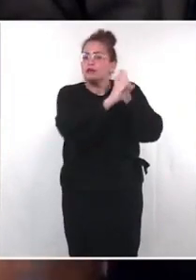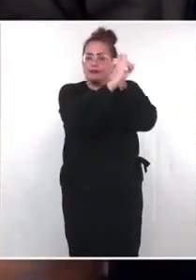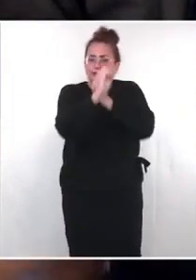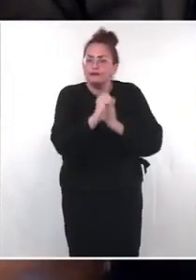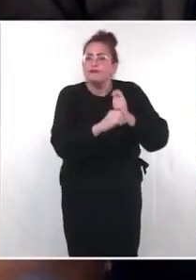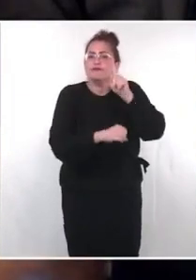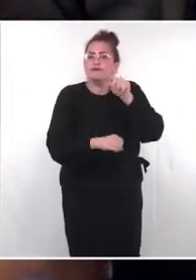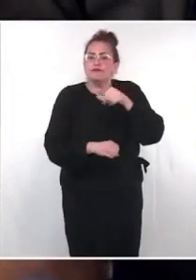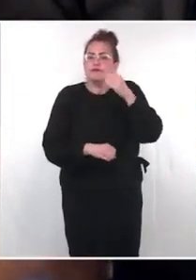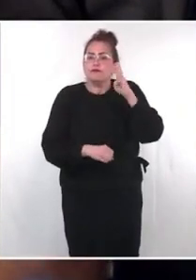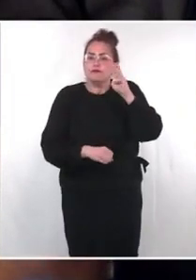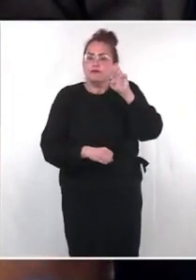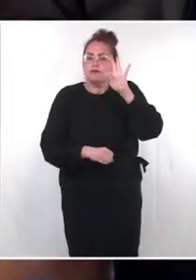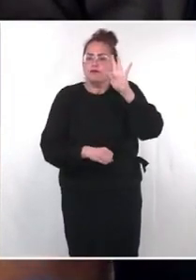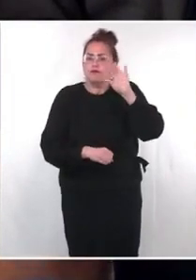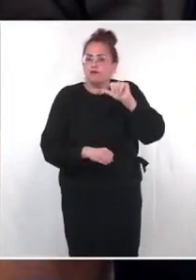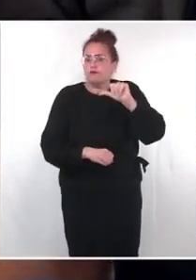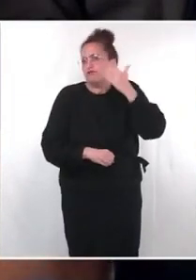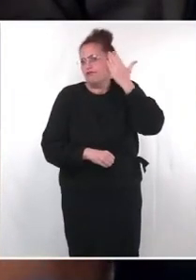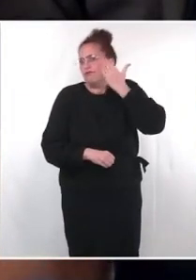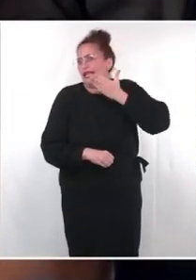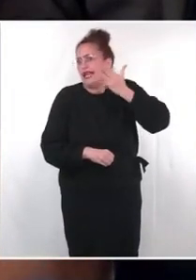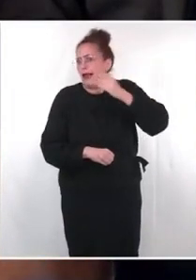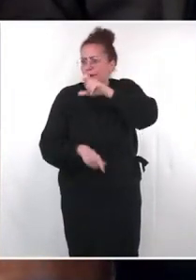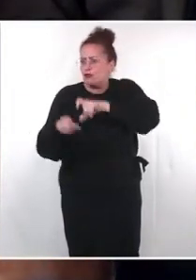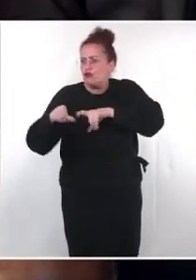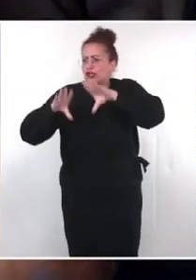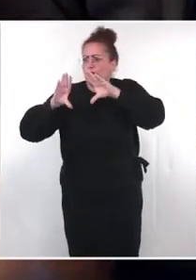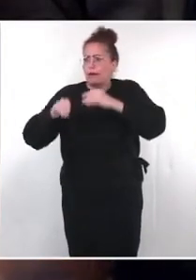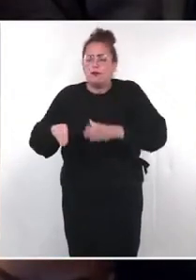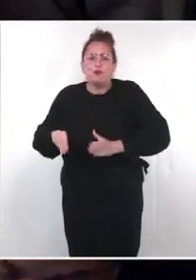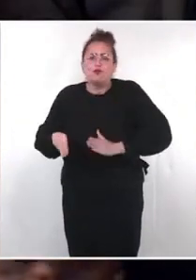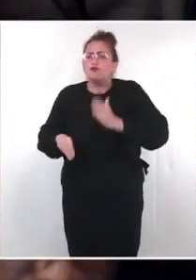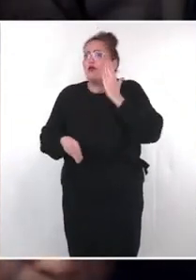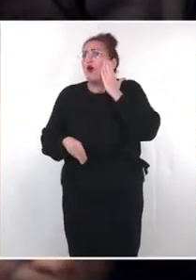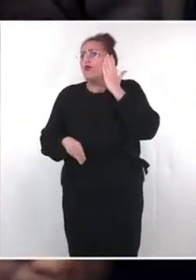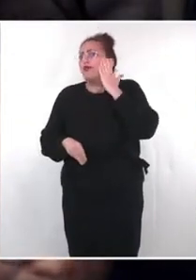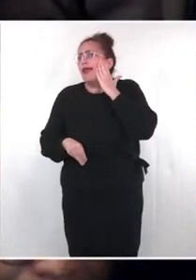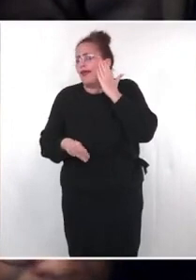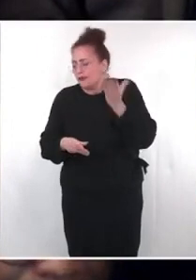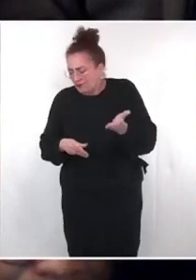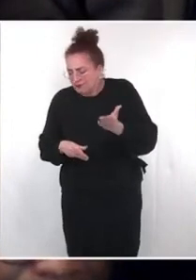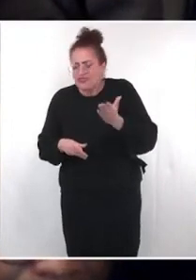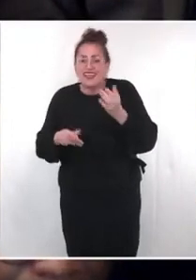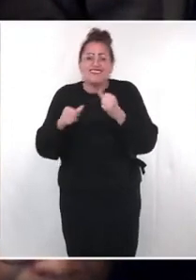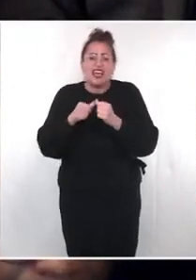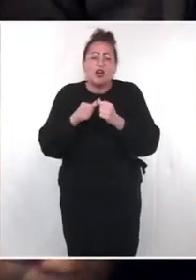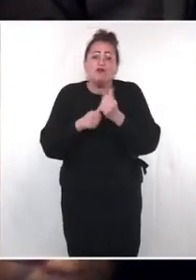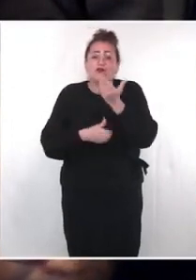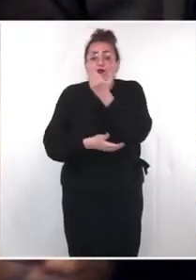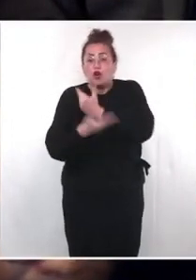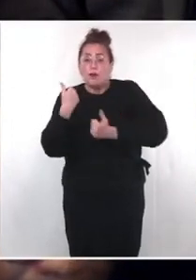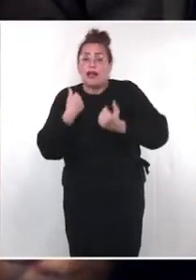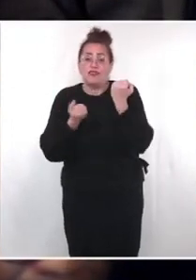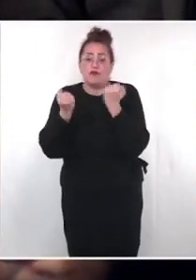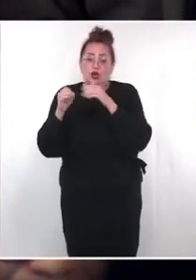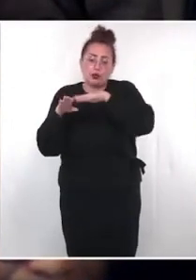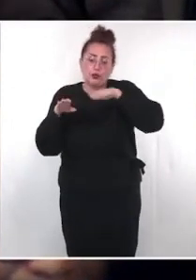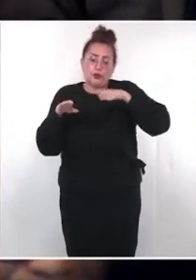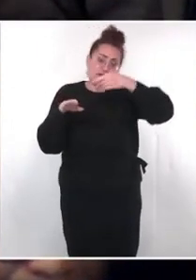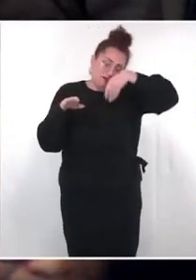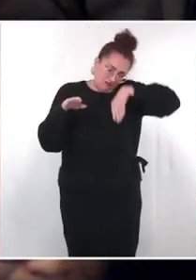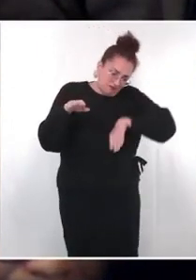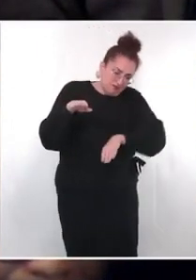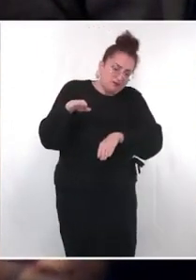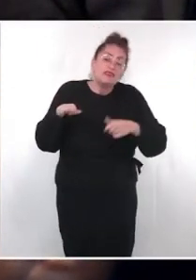très marquée, très connue. Tous les Bordelais connaissaient cette statue immense depuis un parking souterrain. Donc ce sera sans doute difficile de la réinstaller